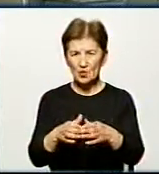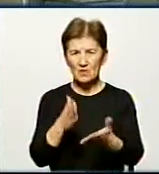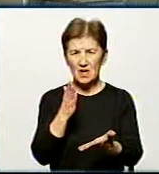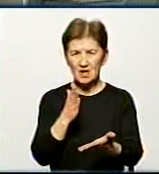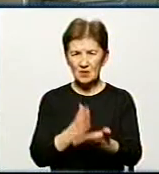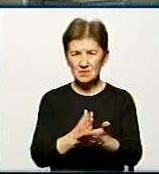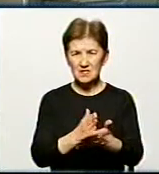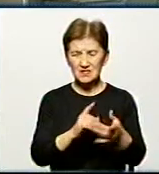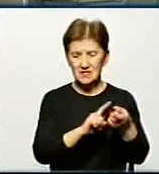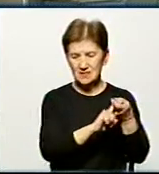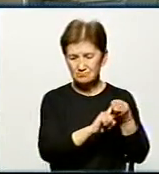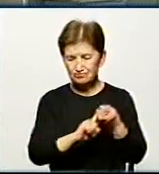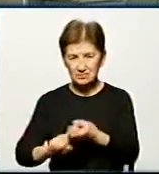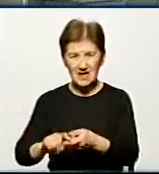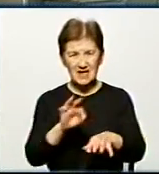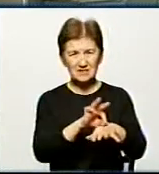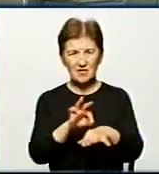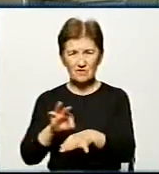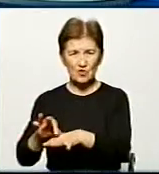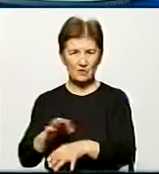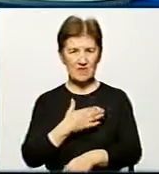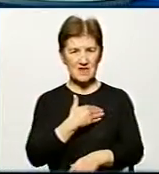супутні хронічні захворювання легенів.